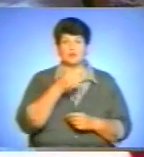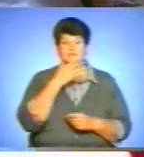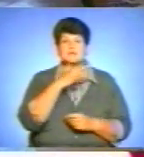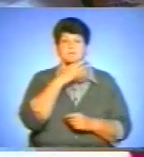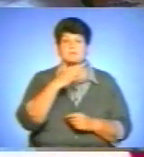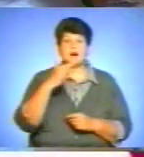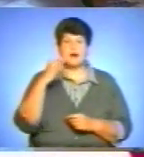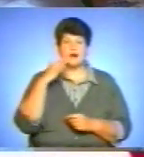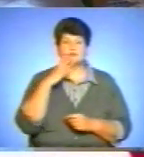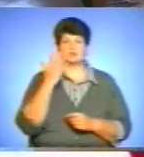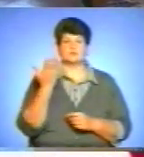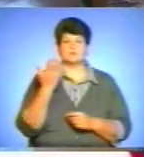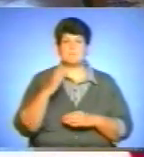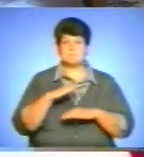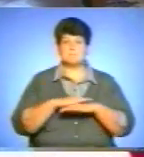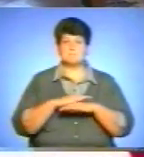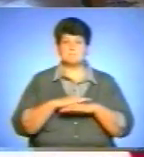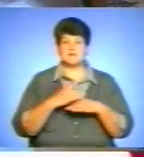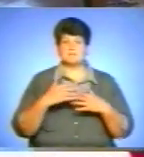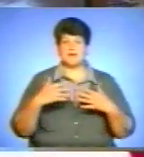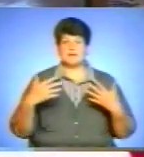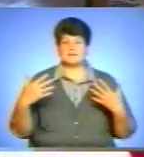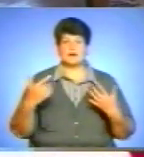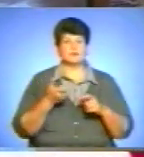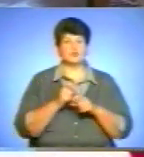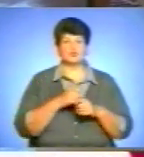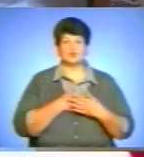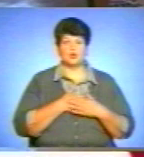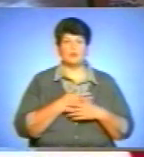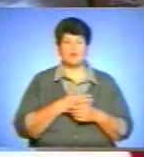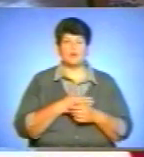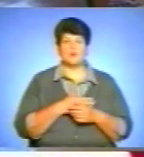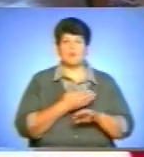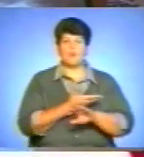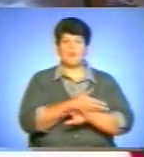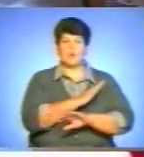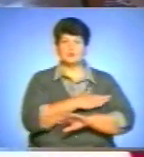предметів, але дуже люблю польську мову,